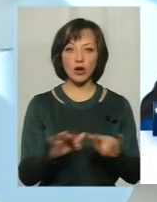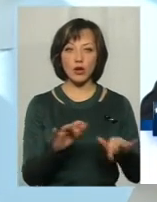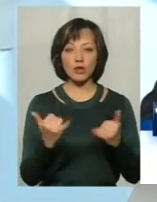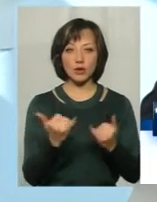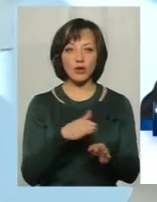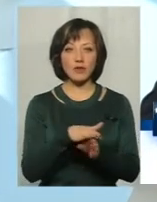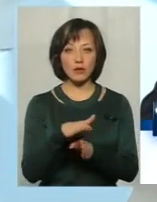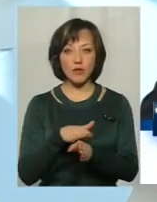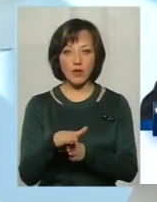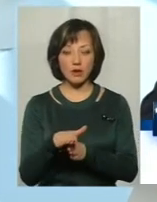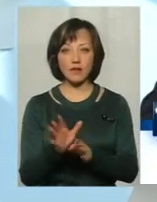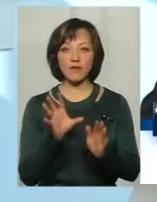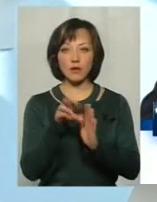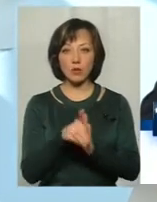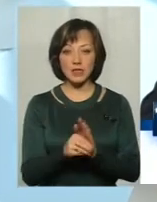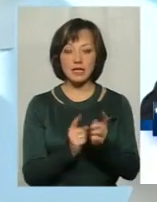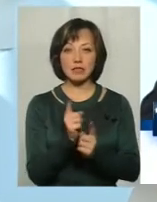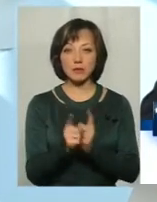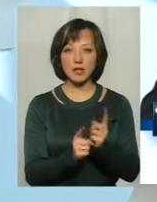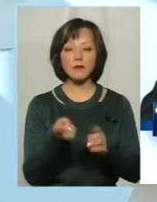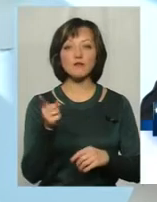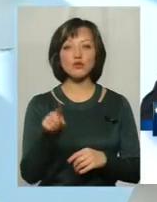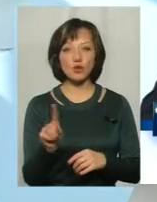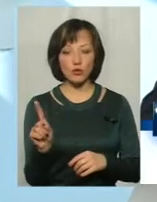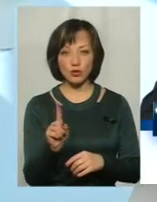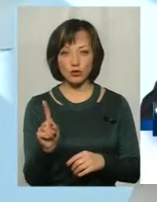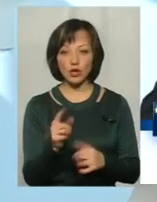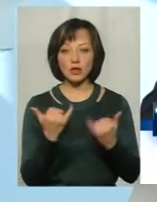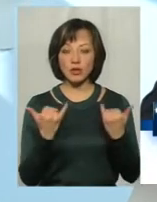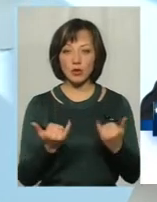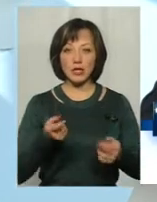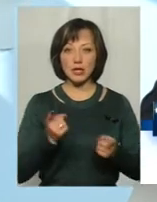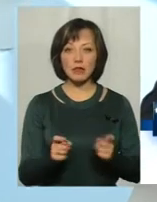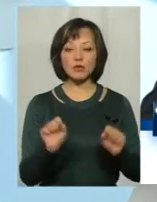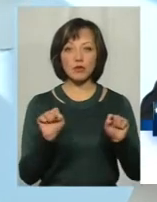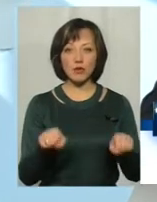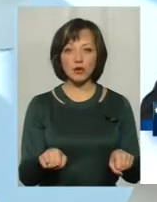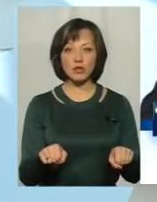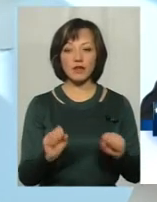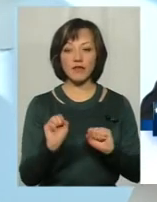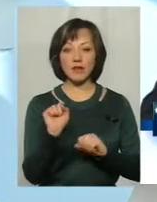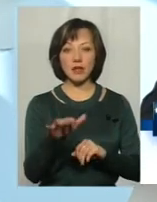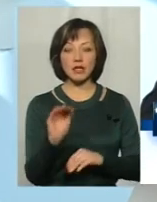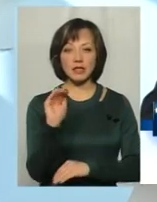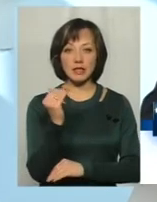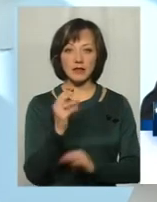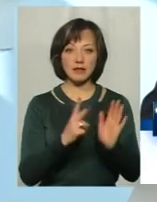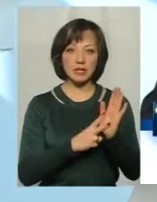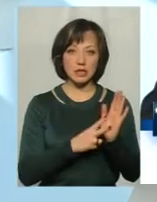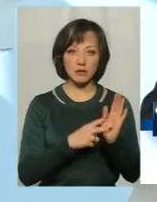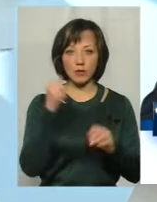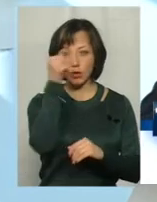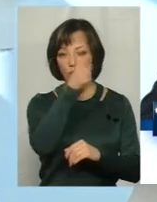сьогодні відбуваються, вони вносять певні зміни. В чому? В тому, що сьогодні дійсно можна віддавати дитину і в сім